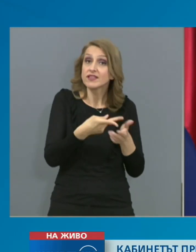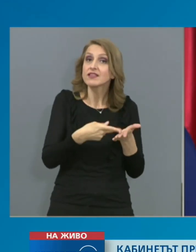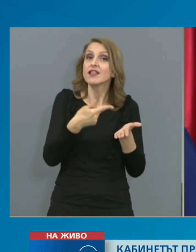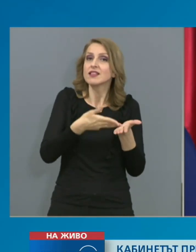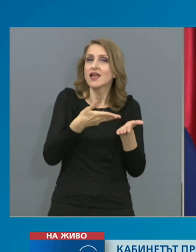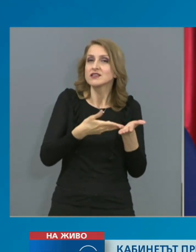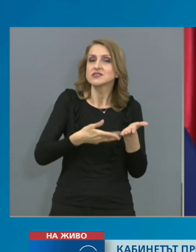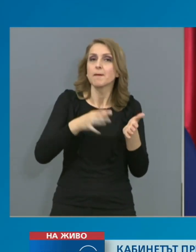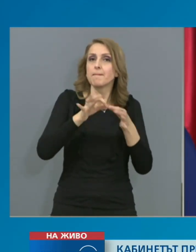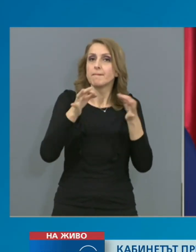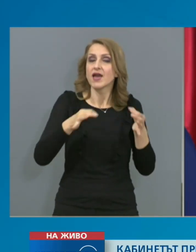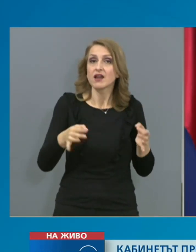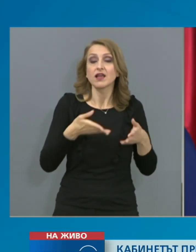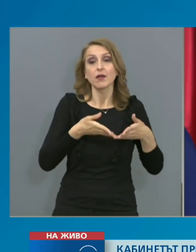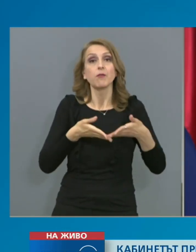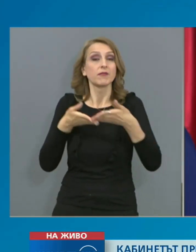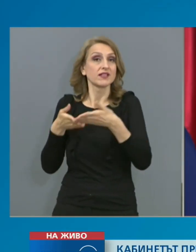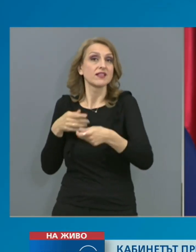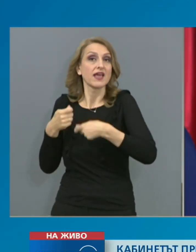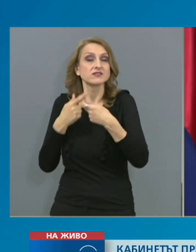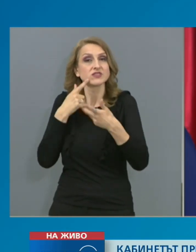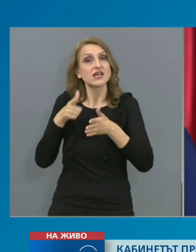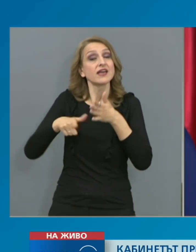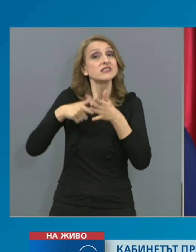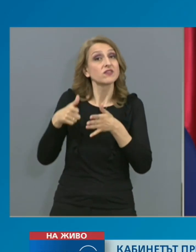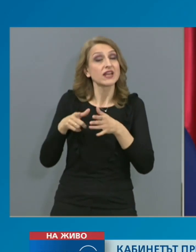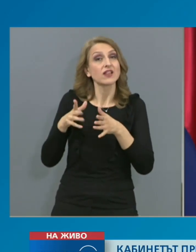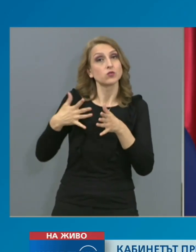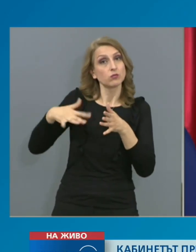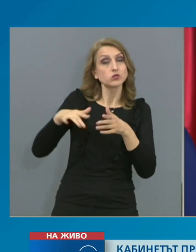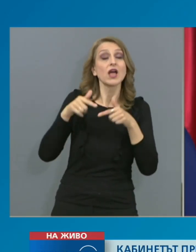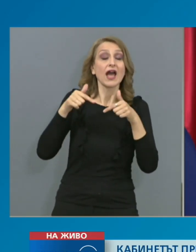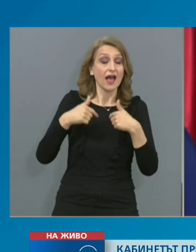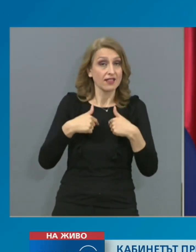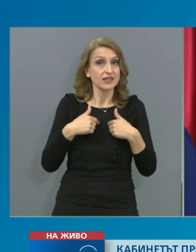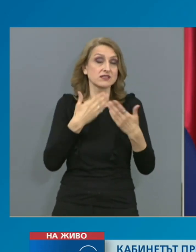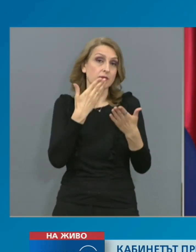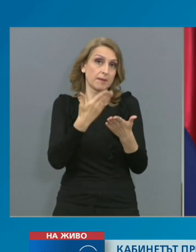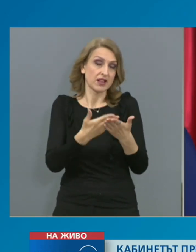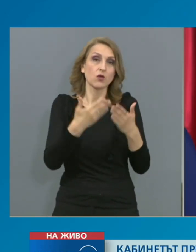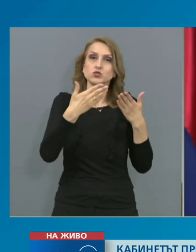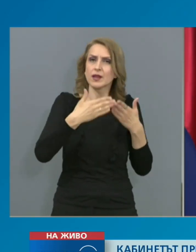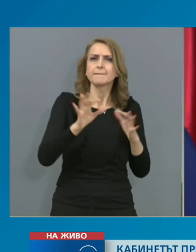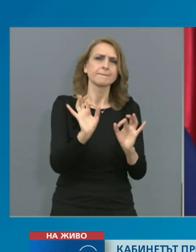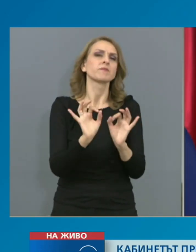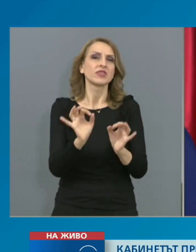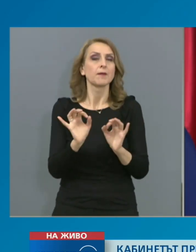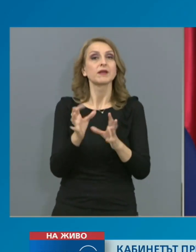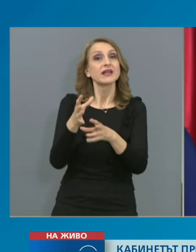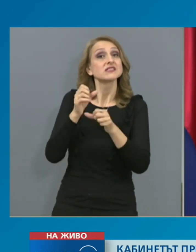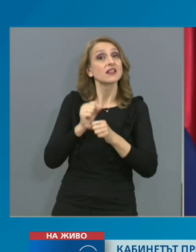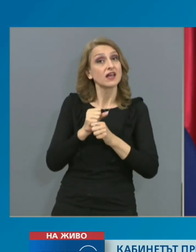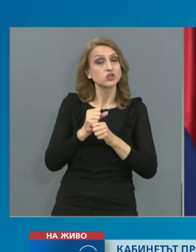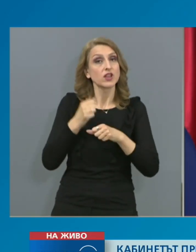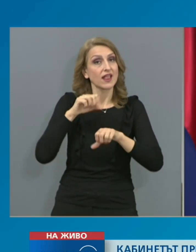действието на извареното положение. Предложили сме удължаване на сроковете, в които примерно мярката за задържане на заедост продължава да